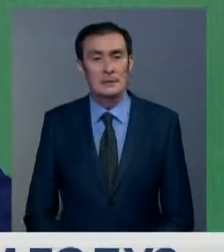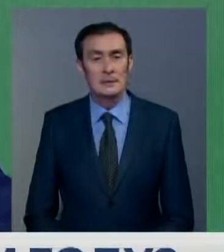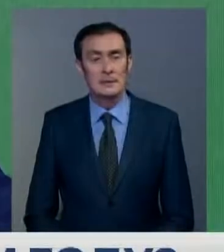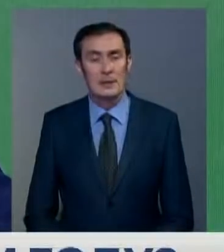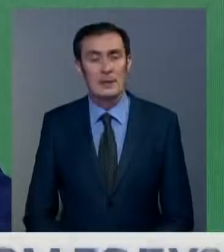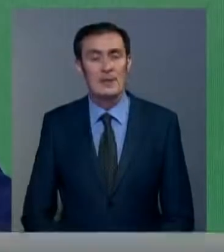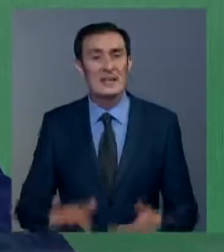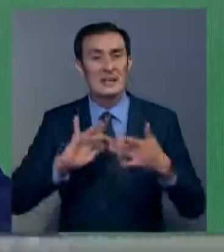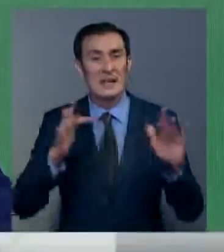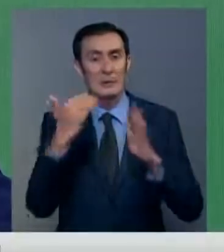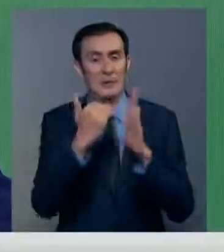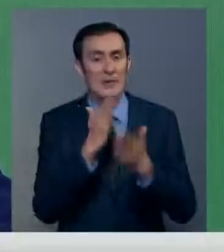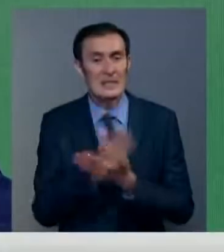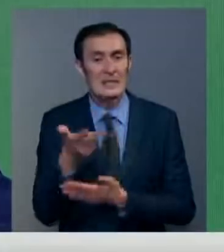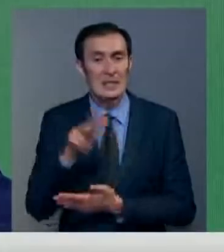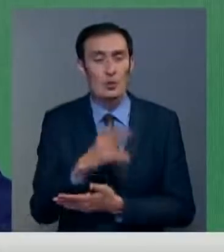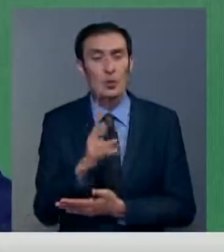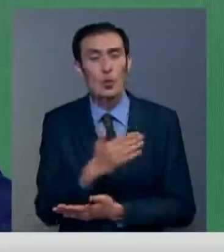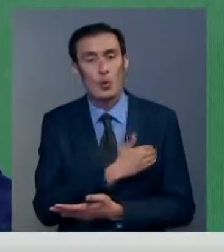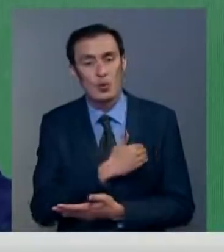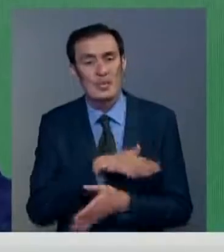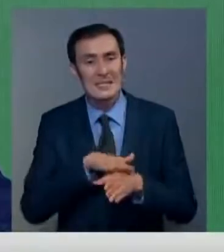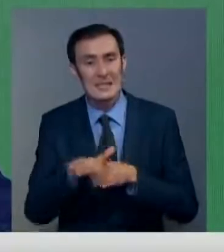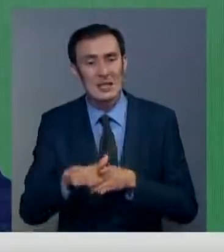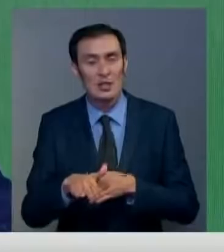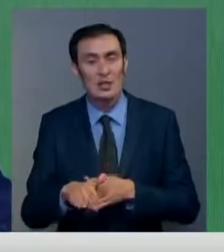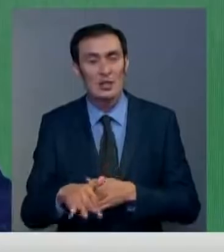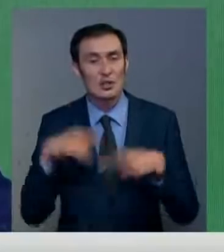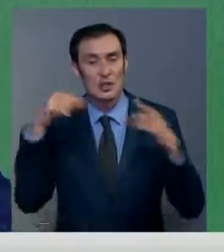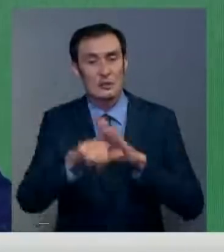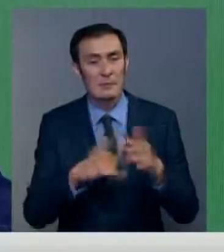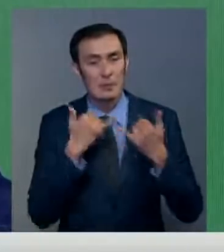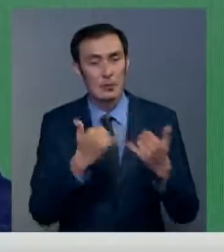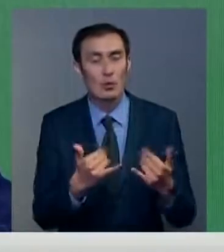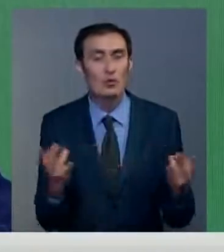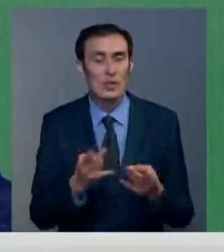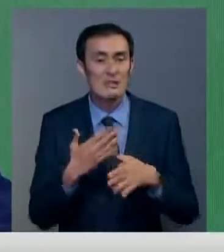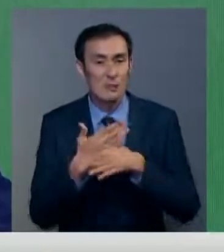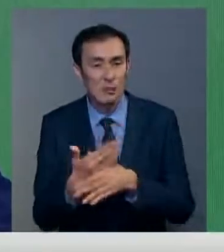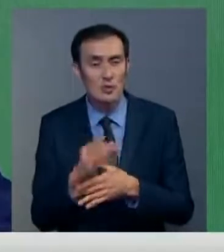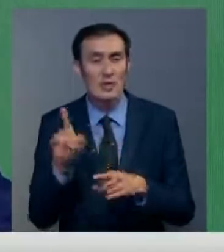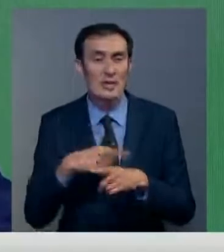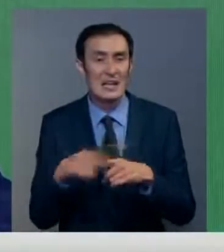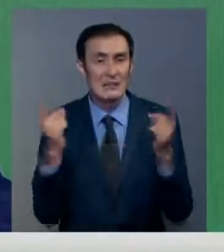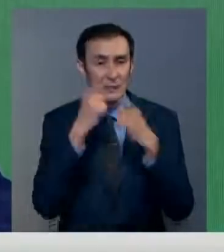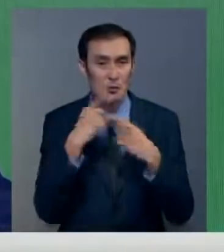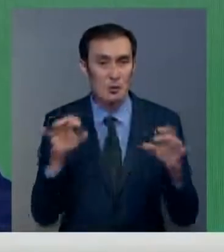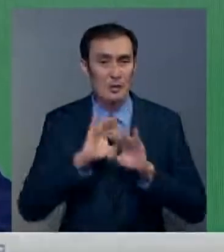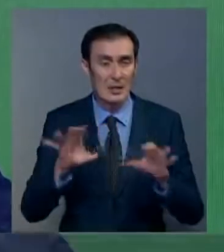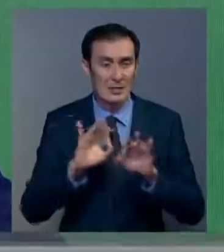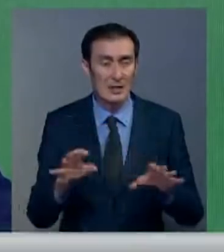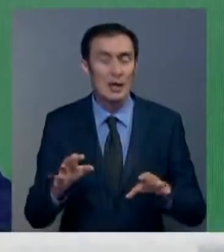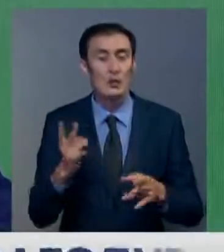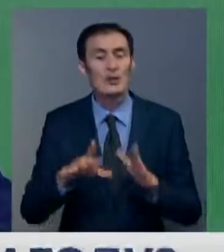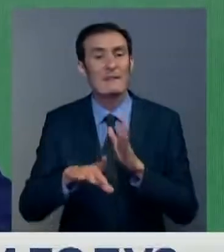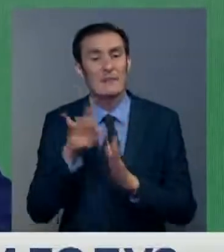На портале есть три раздела. Для тех, кто хочет сделать жертвоприношение, для тех, кто нуждается в помощи и информационный раздел. Пользователю